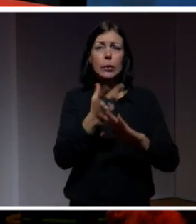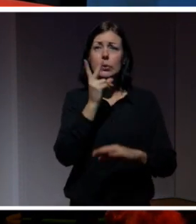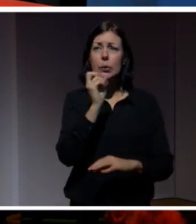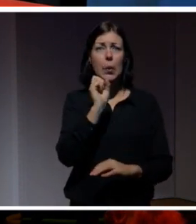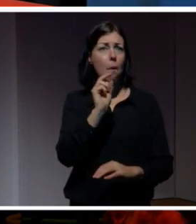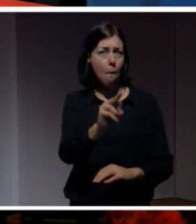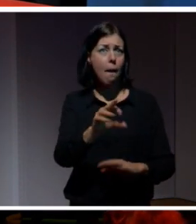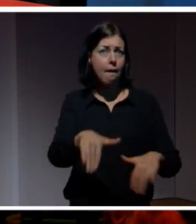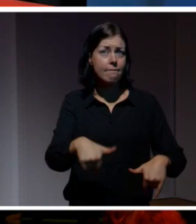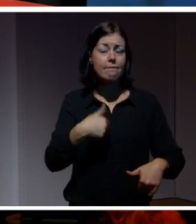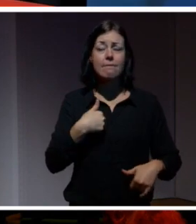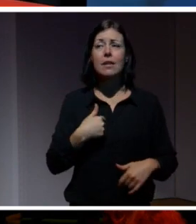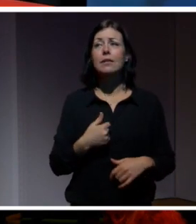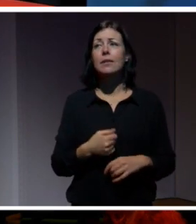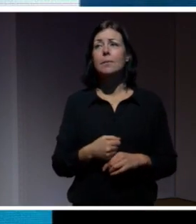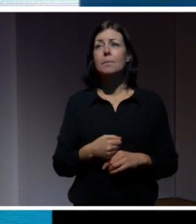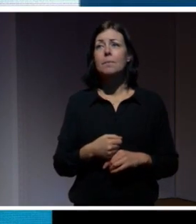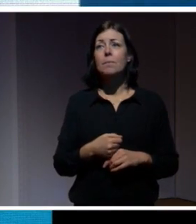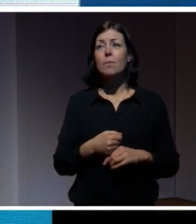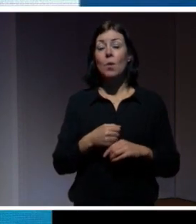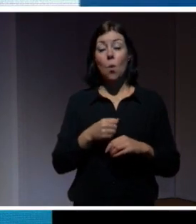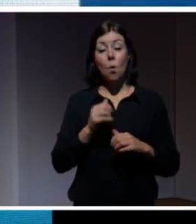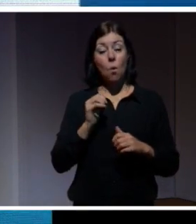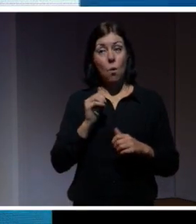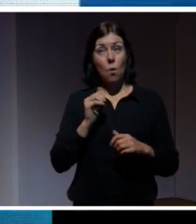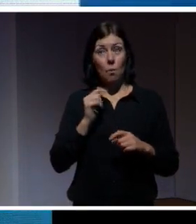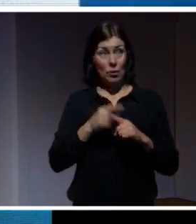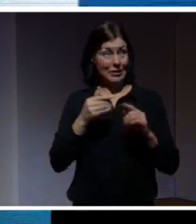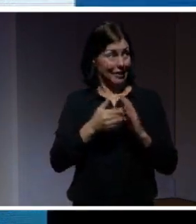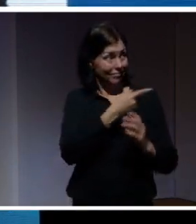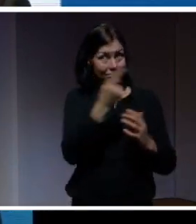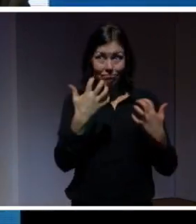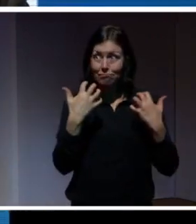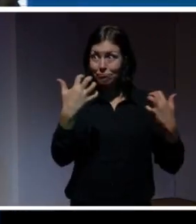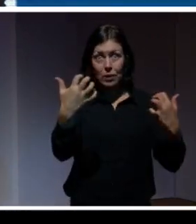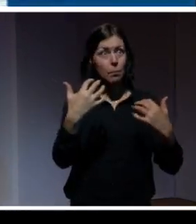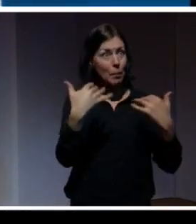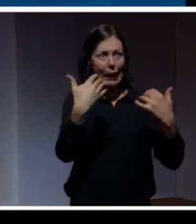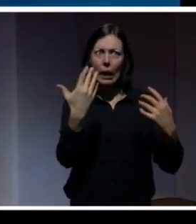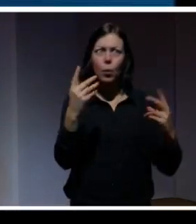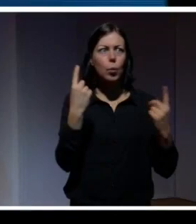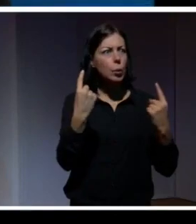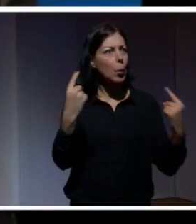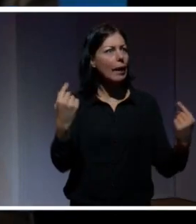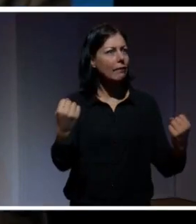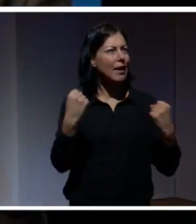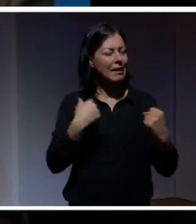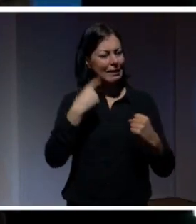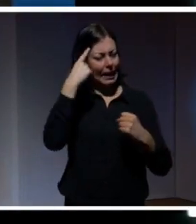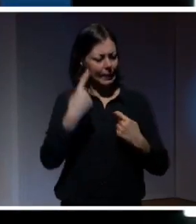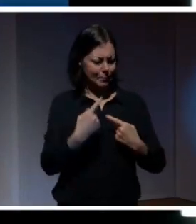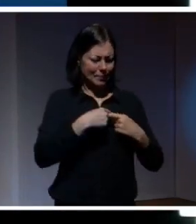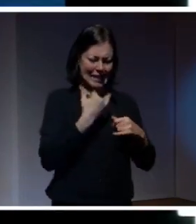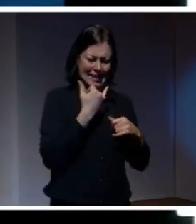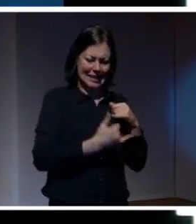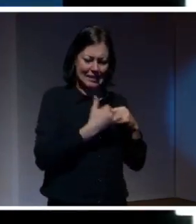Och dessutom inför den här otroligt viktiga publiken som sitter här inne. Jag tänker tillbaka på den sista frågan som